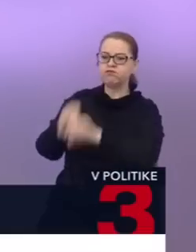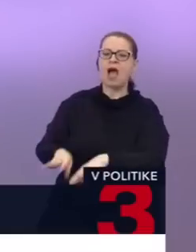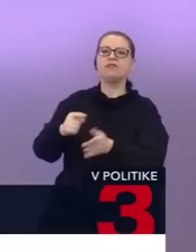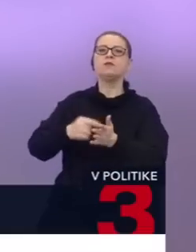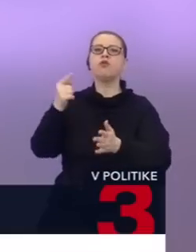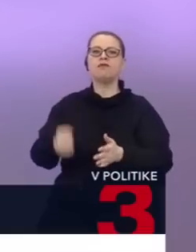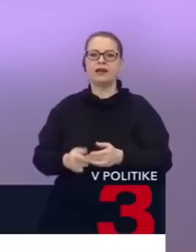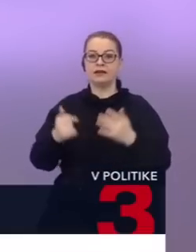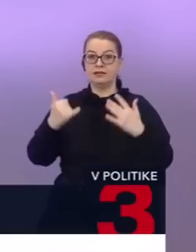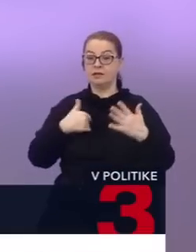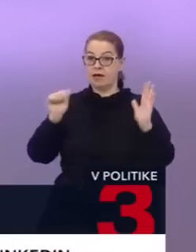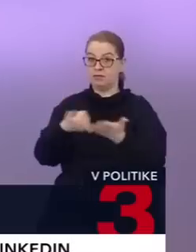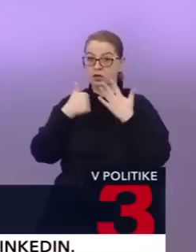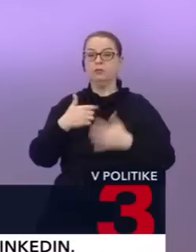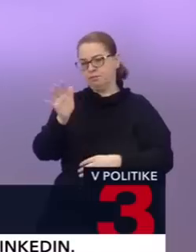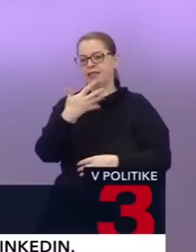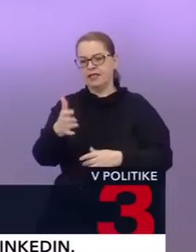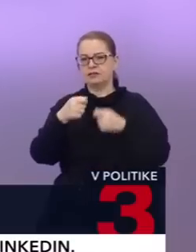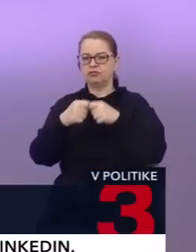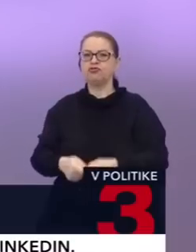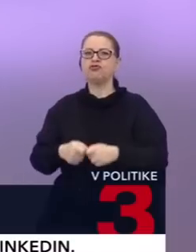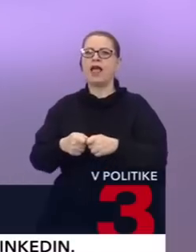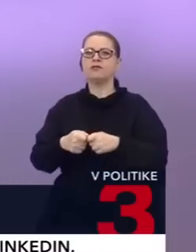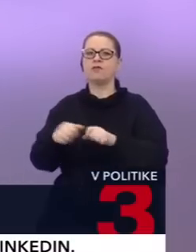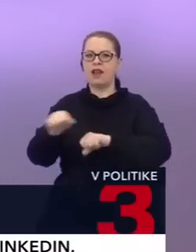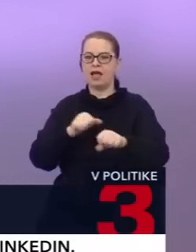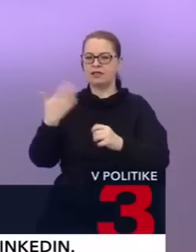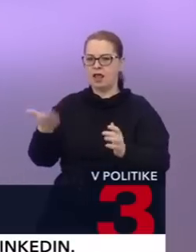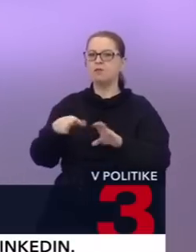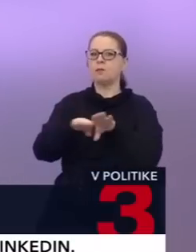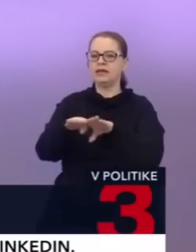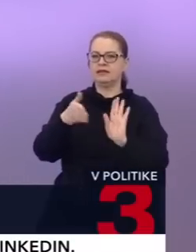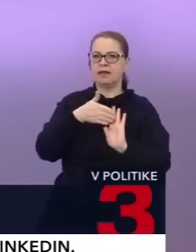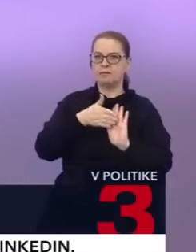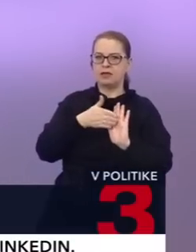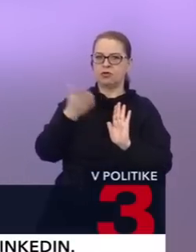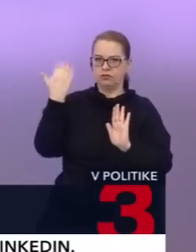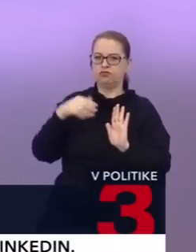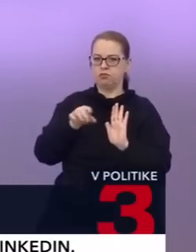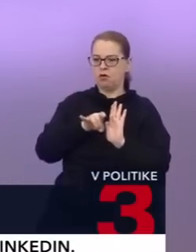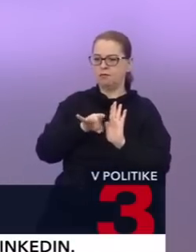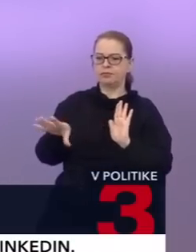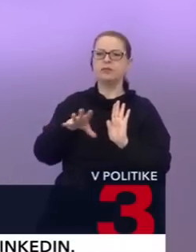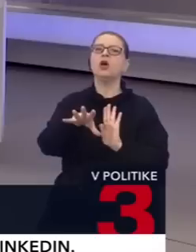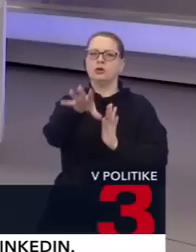teraz máte 16 členov vlády, teraz 15, lebo pán minister Matovič bol vlastne... Bolo mu odobraté poverenie, čiže vy ste aj